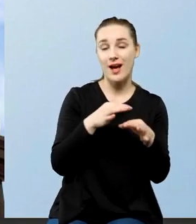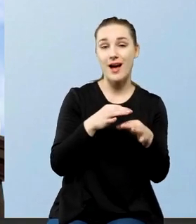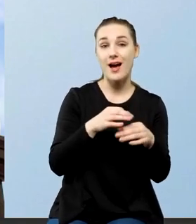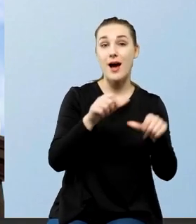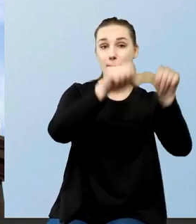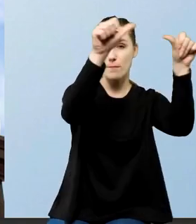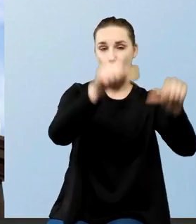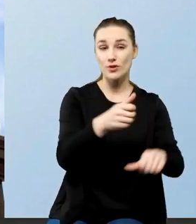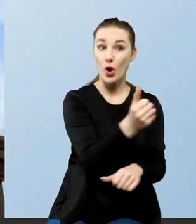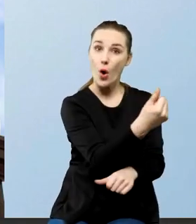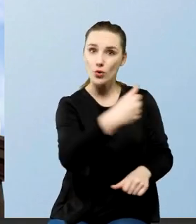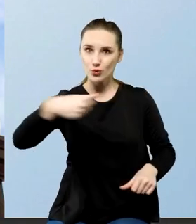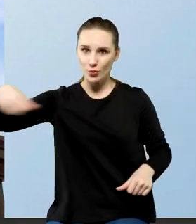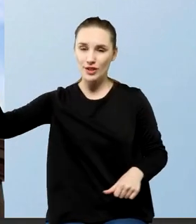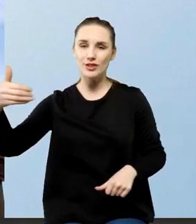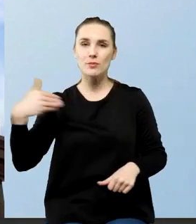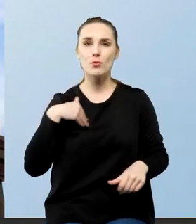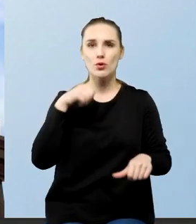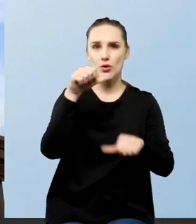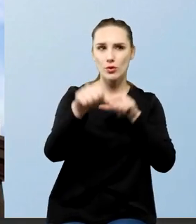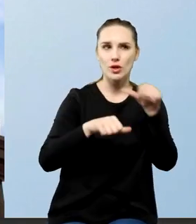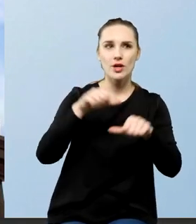było w 1830 roku.